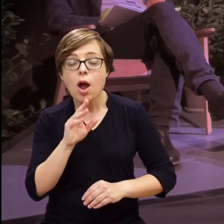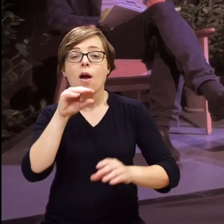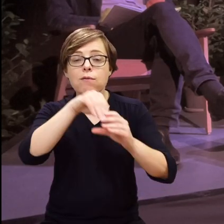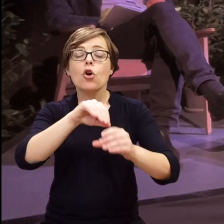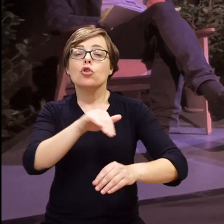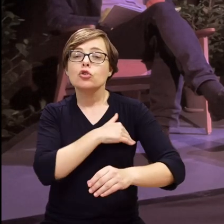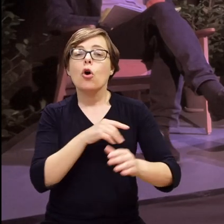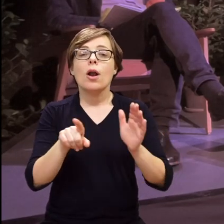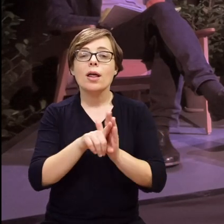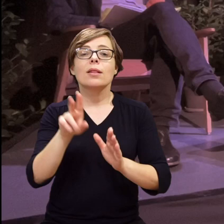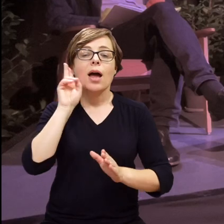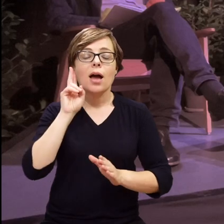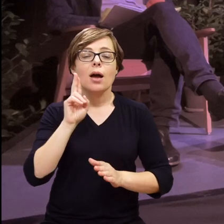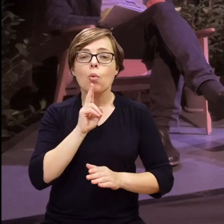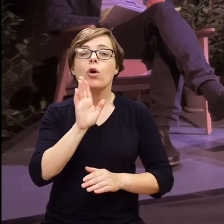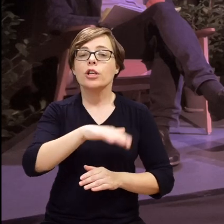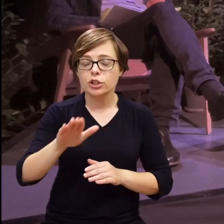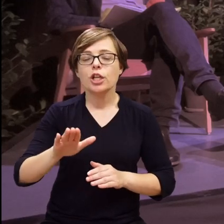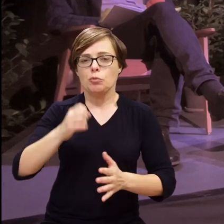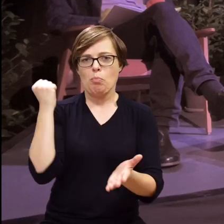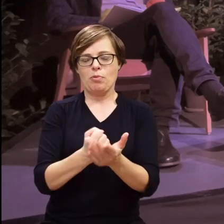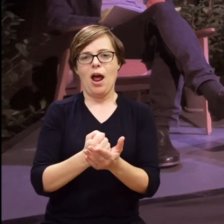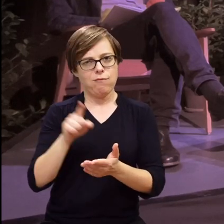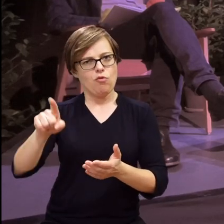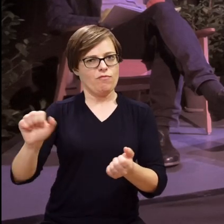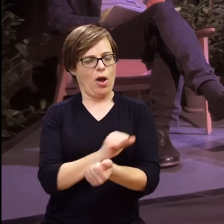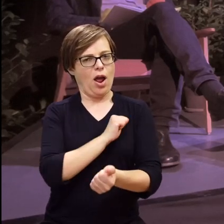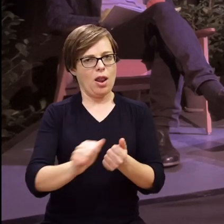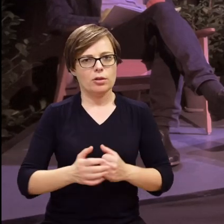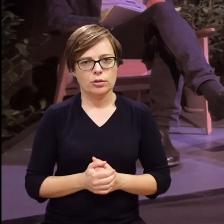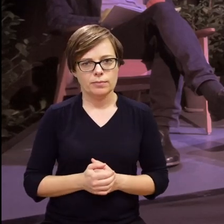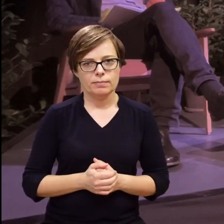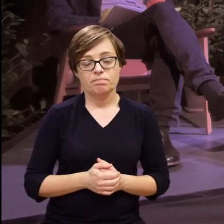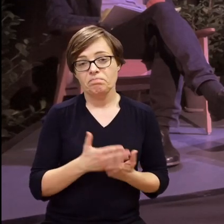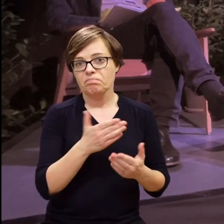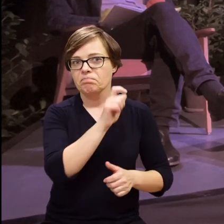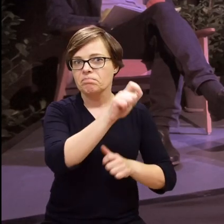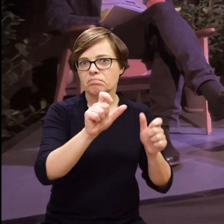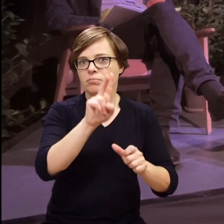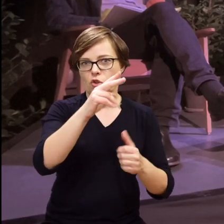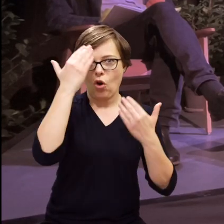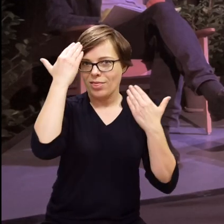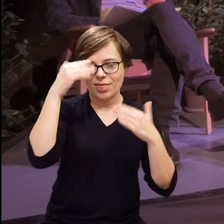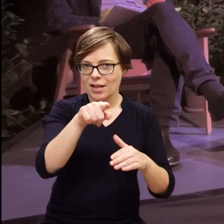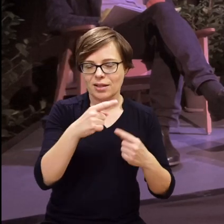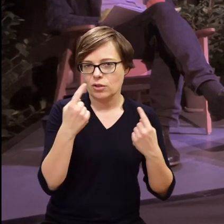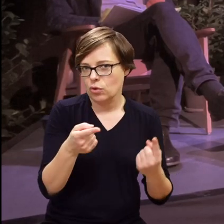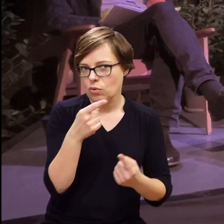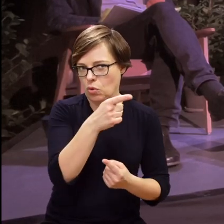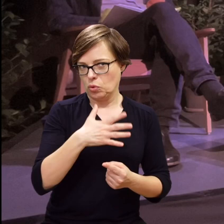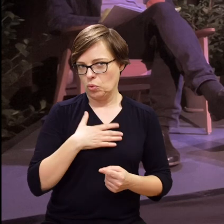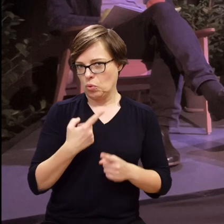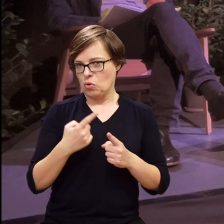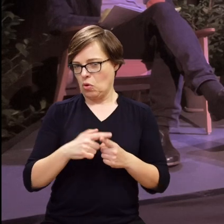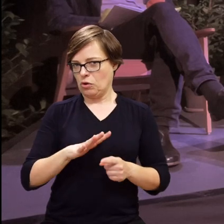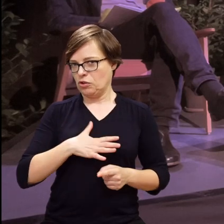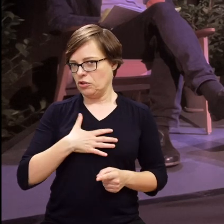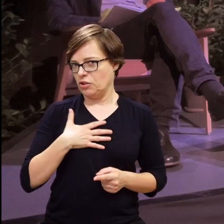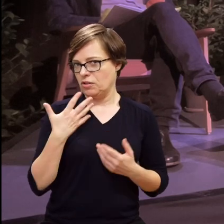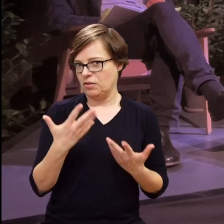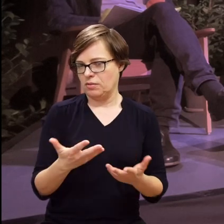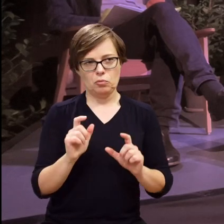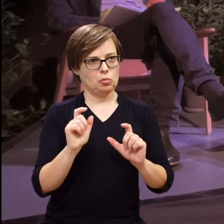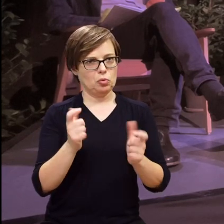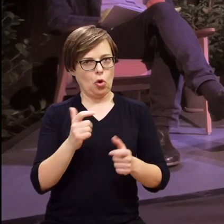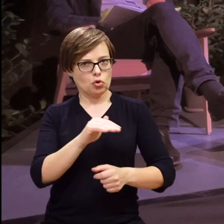głuchych. Wydaje się to trochę dla kogoś, kto znowu nie zna tej rzeczywistości trochę dziwne, jak to jest